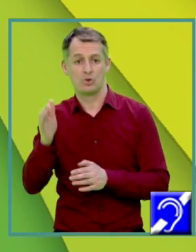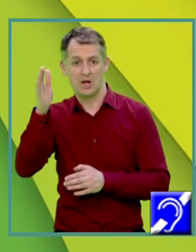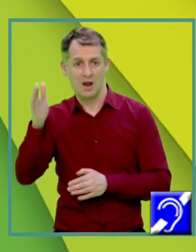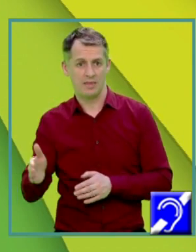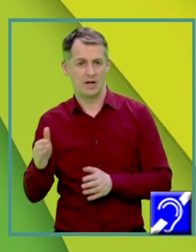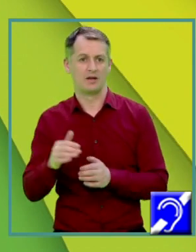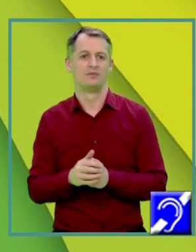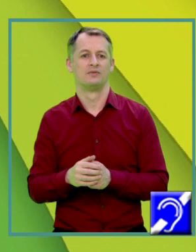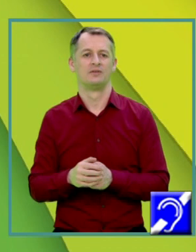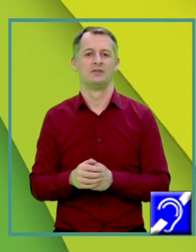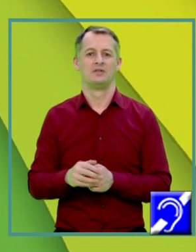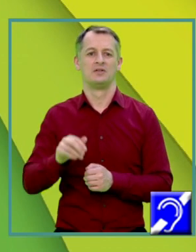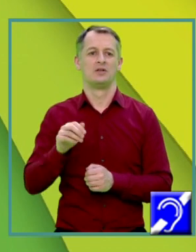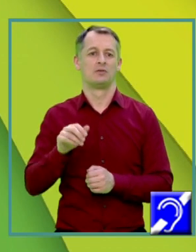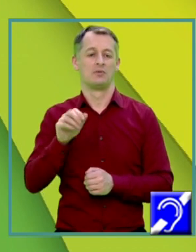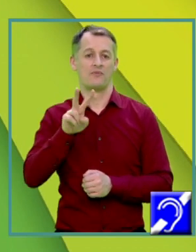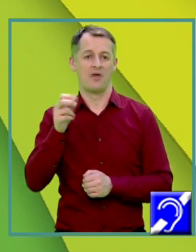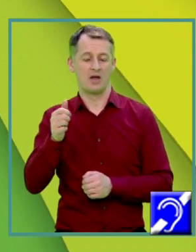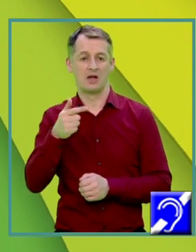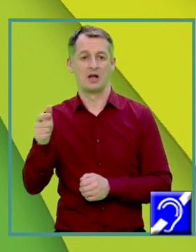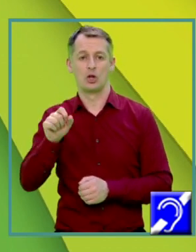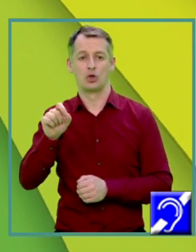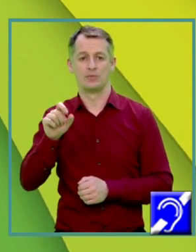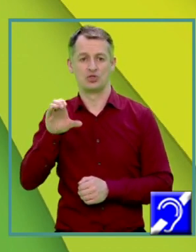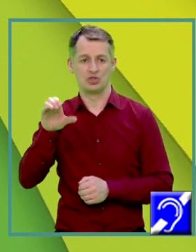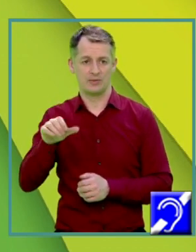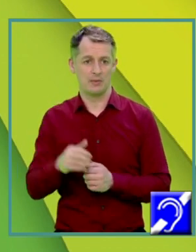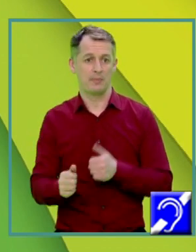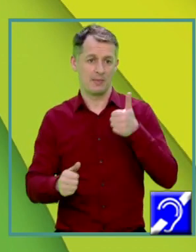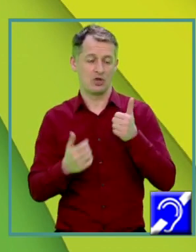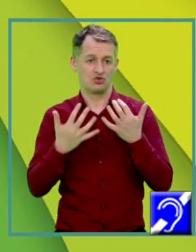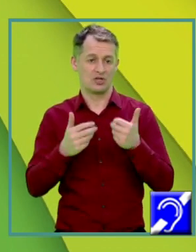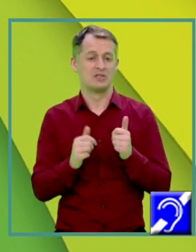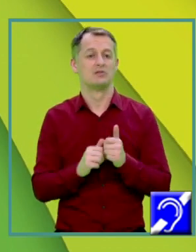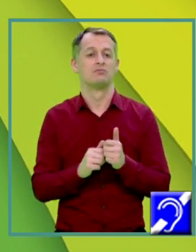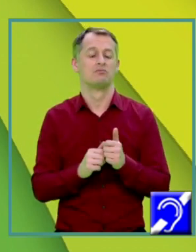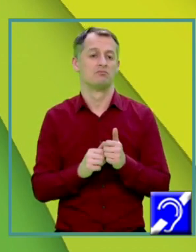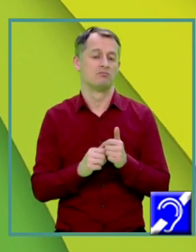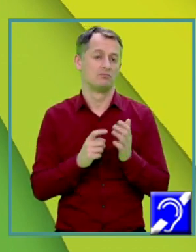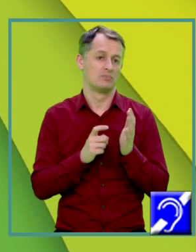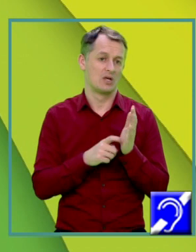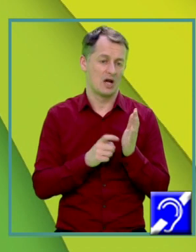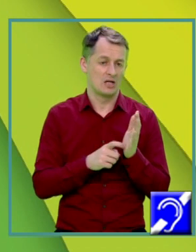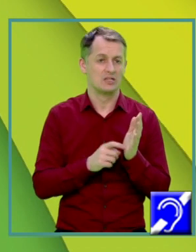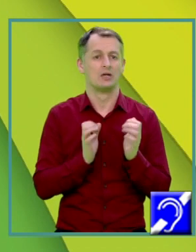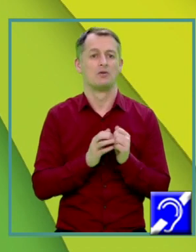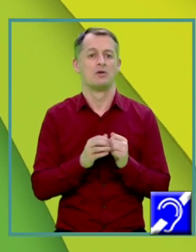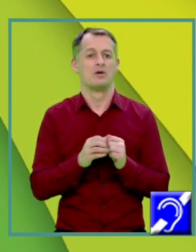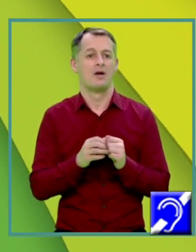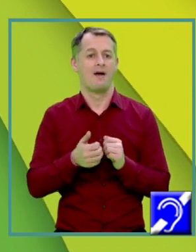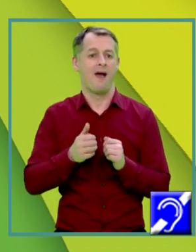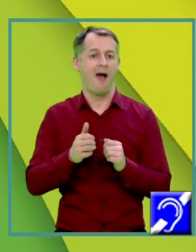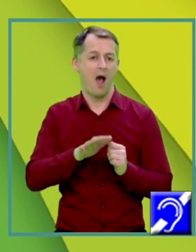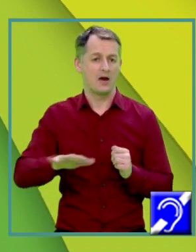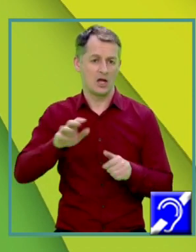egal 12 centimetri Prima cerință să calculăm area totală A doua cerință Volumul